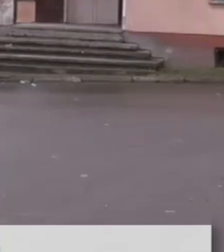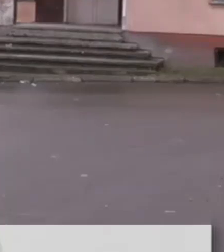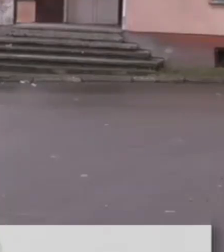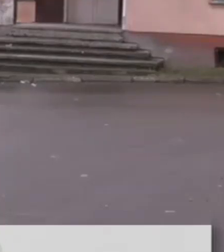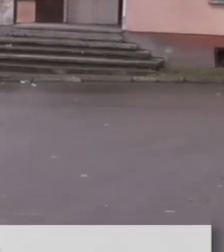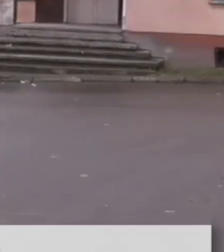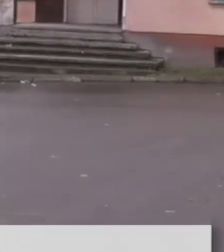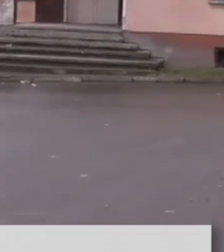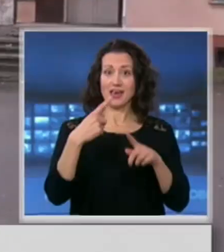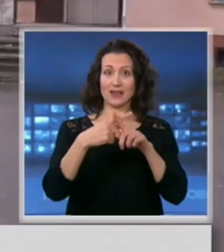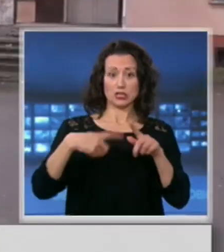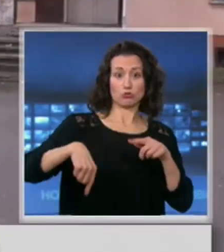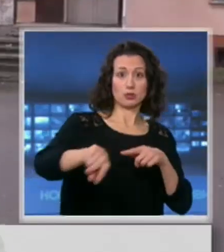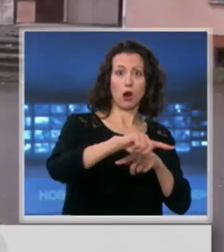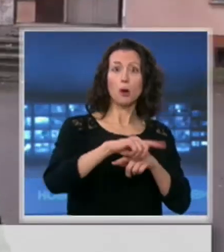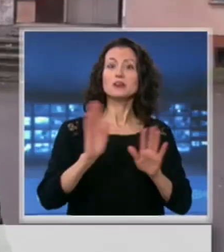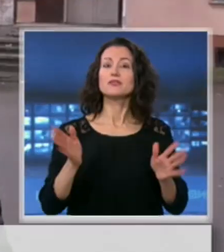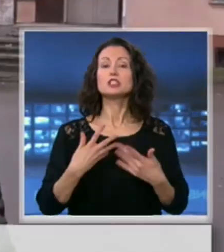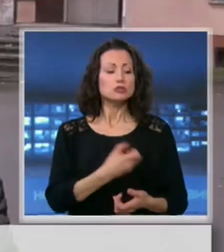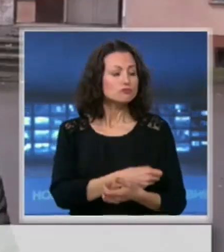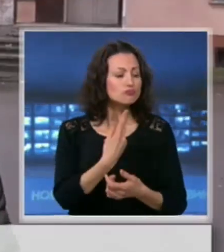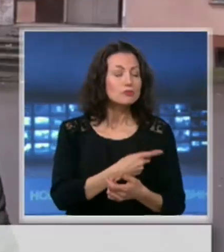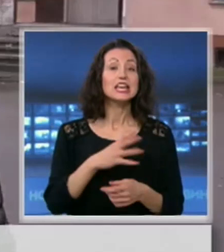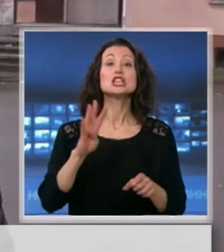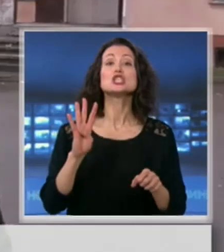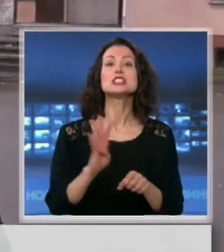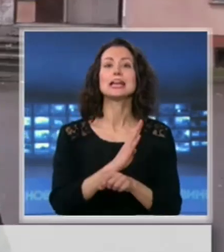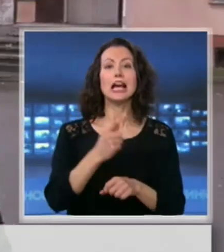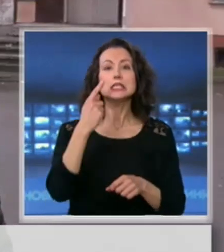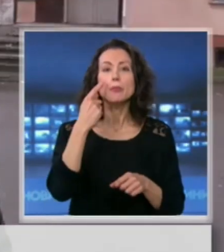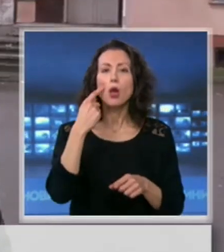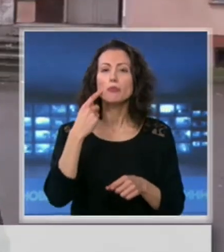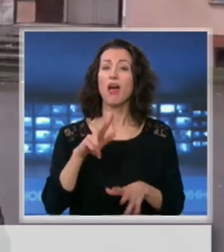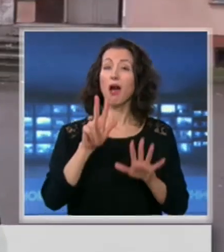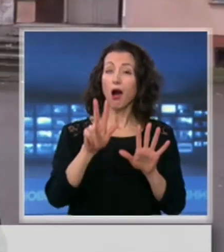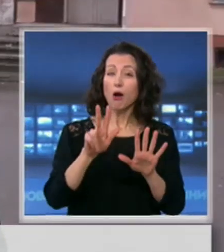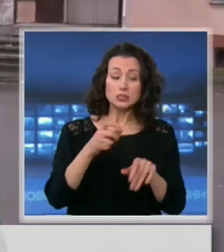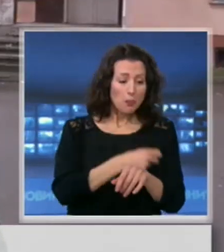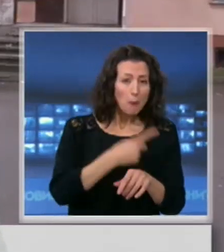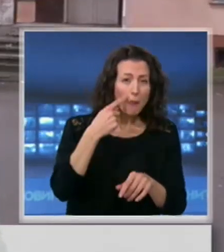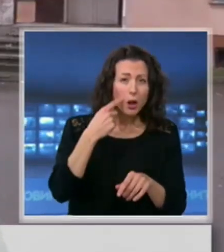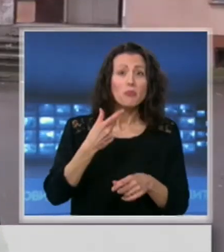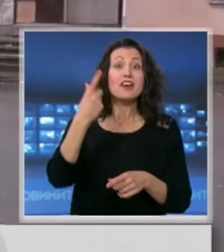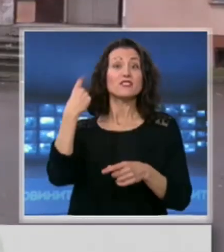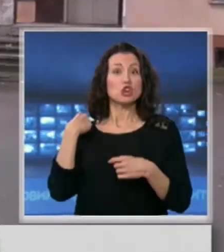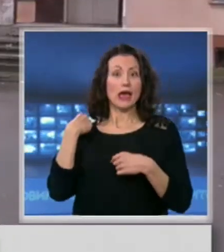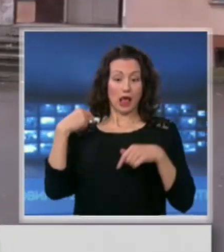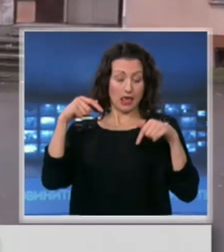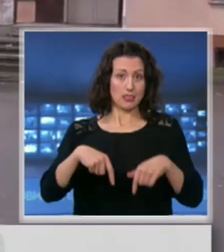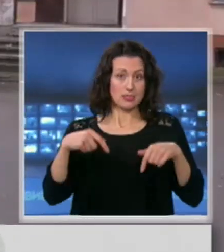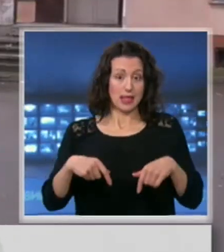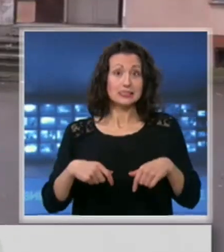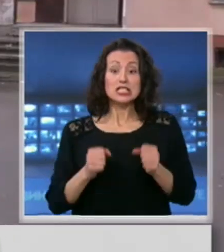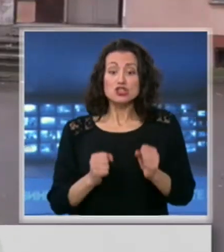този момент са взети 14 проби, 8 от тях през вчерашния ден. Очакваше се днес да има резултати от тях, за съжаление все още